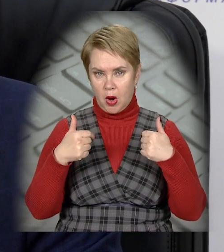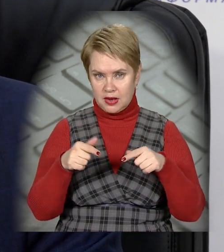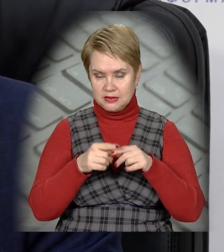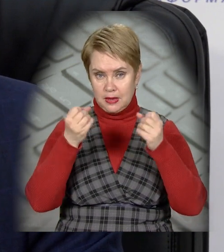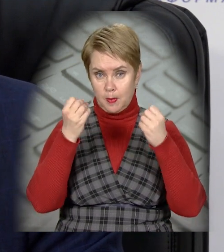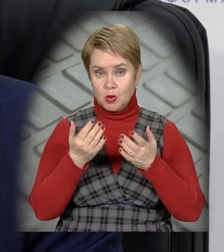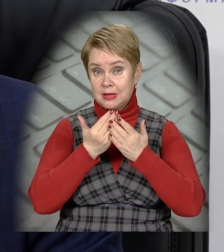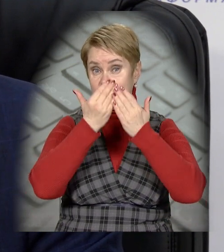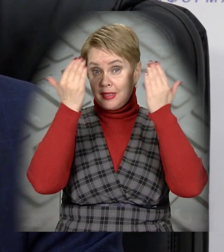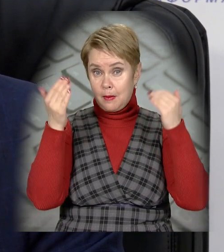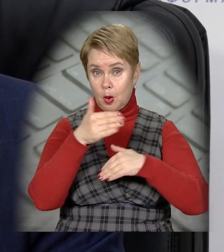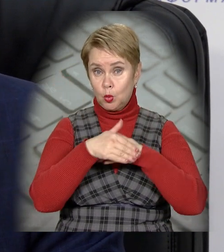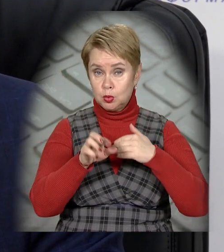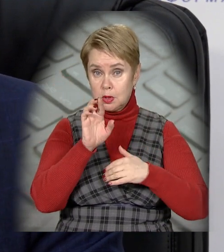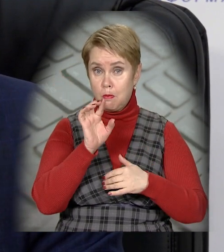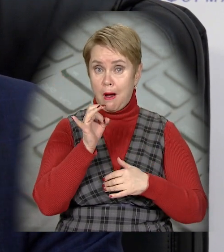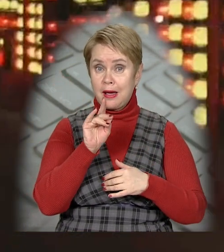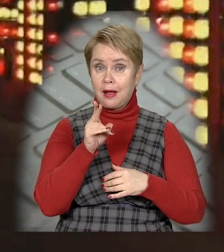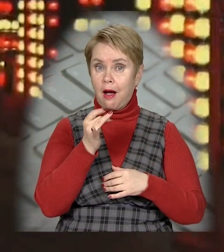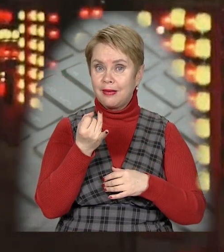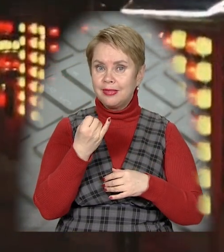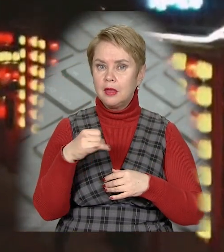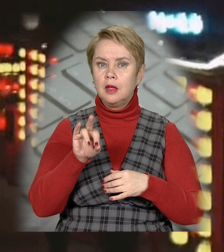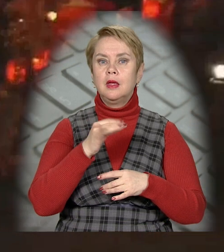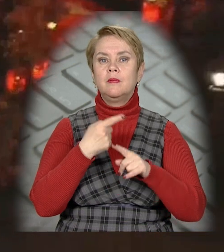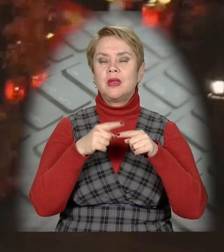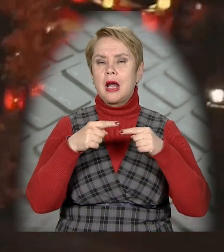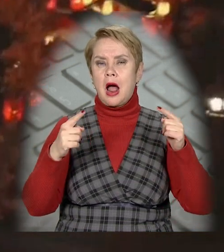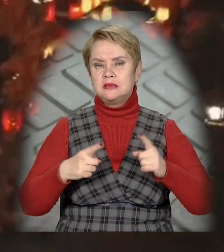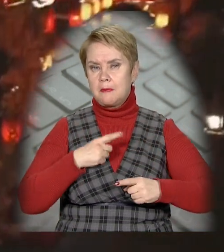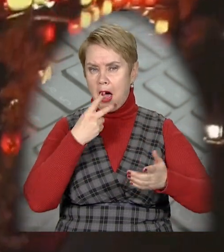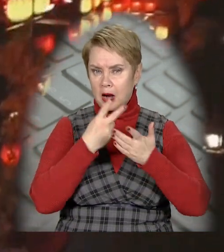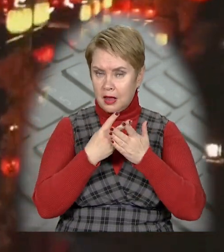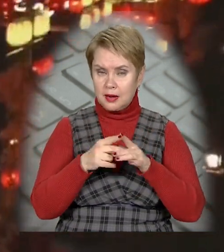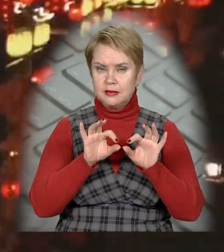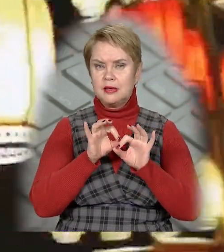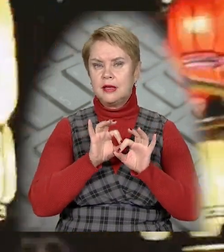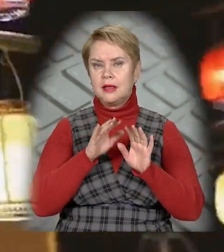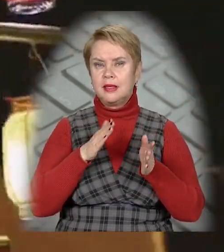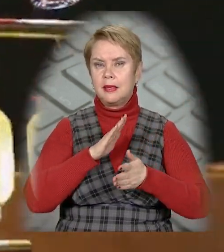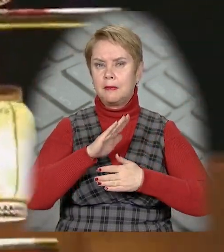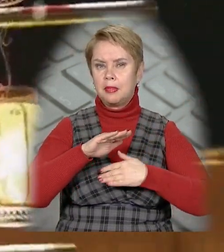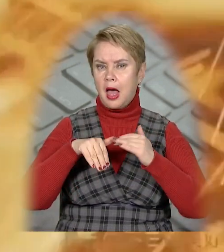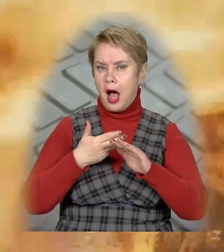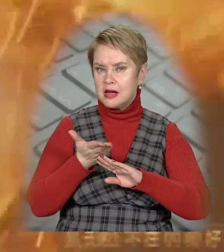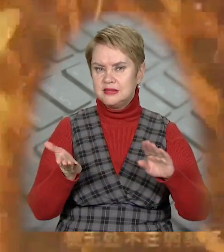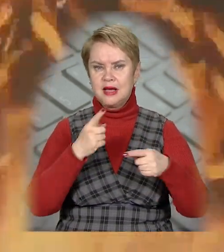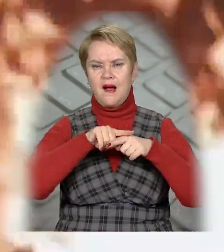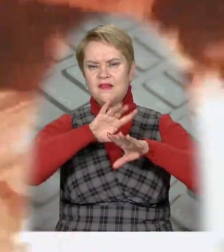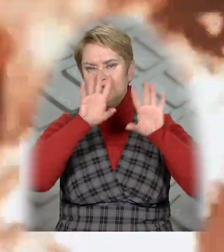організатори «Просто небо» на вулиці Барикадній. Також будуть різні майстер-класи з орігамі, гімнастика цигун.